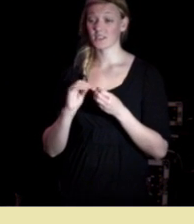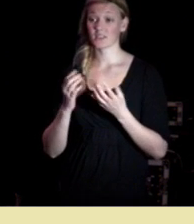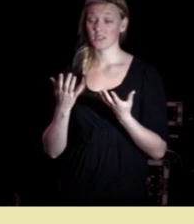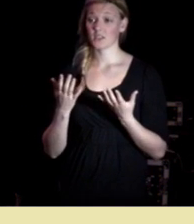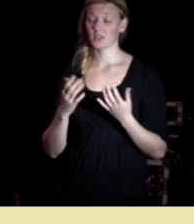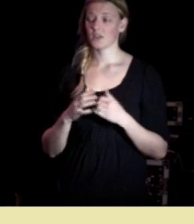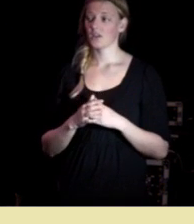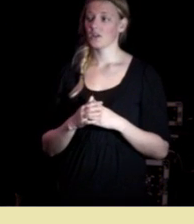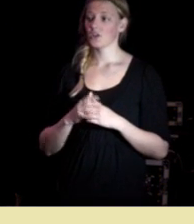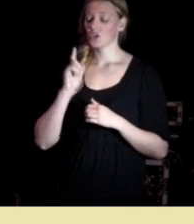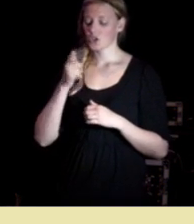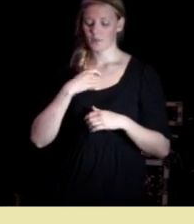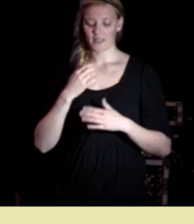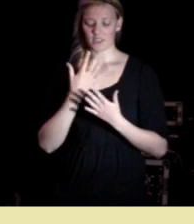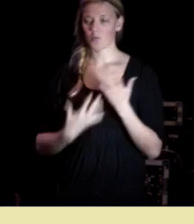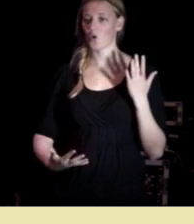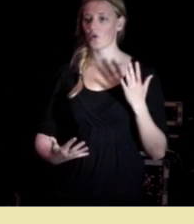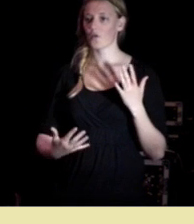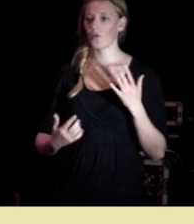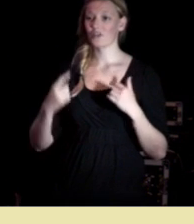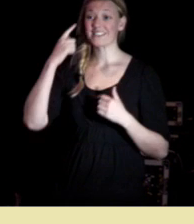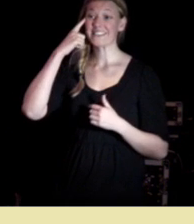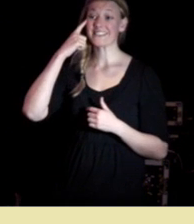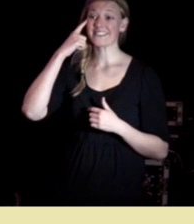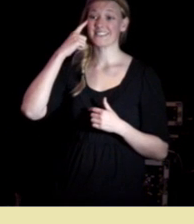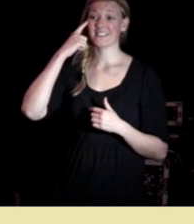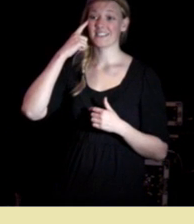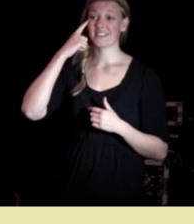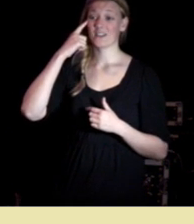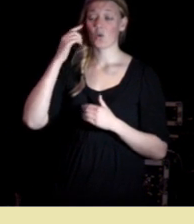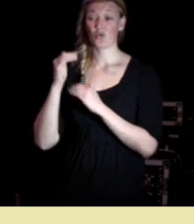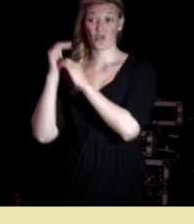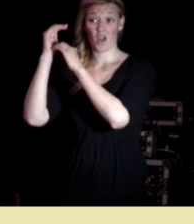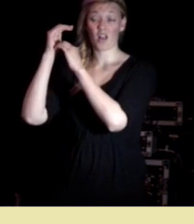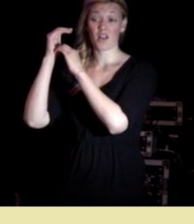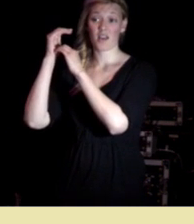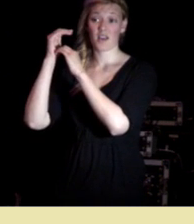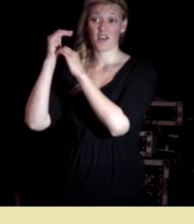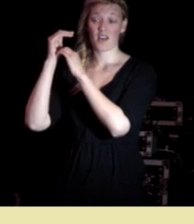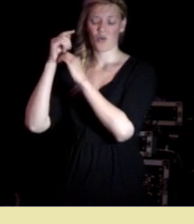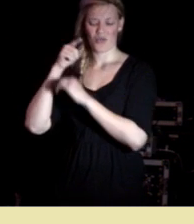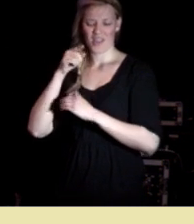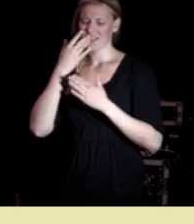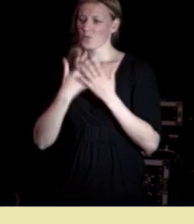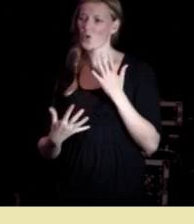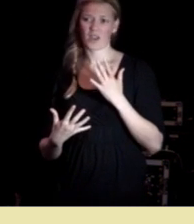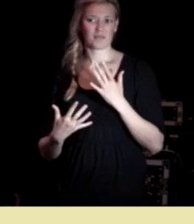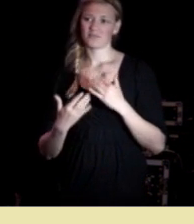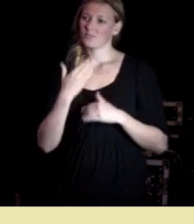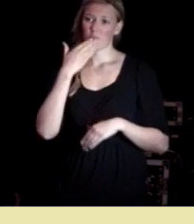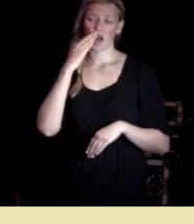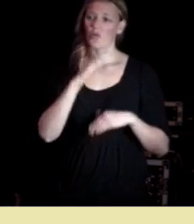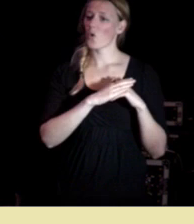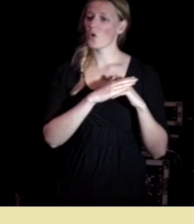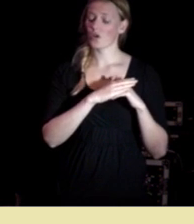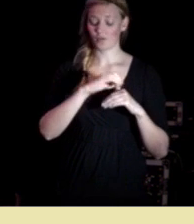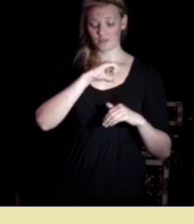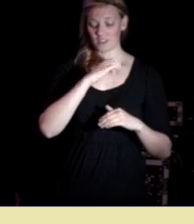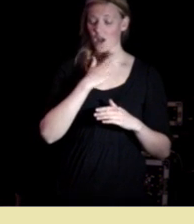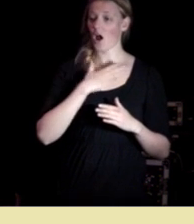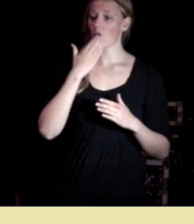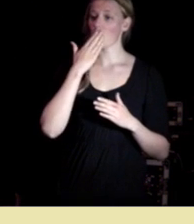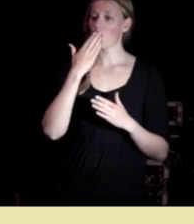blir et språk for sinn og for det sosiale og det språket er ikke godt nok for skal vi ha et godt